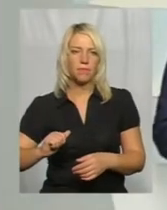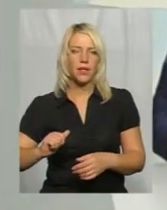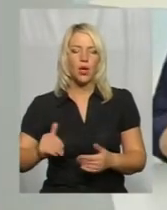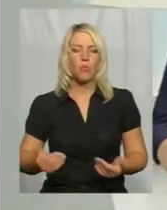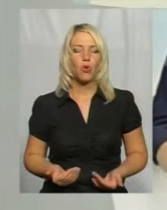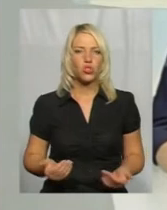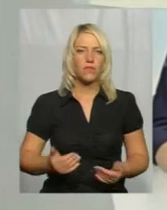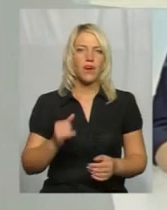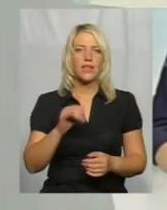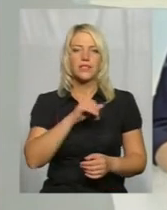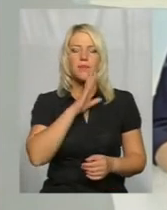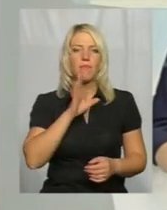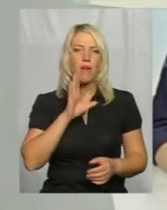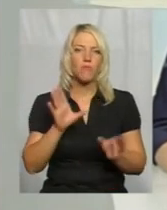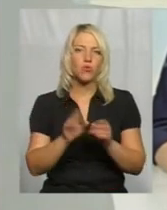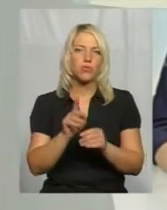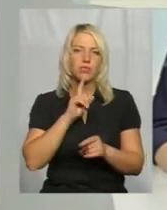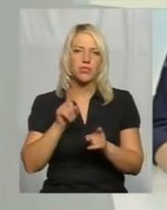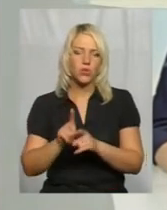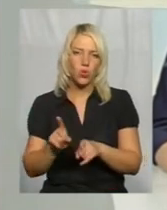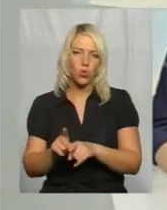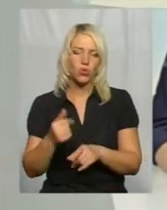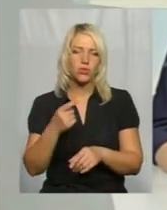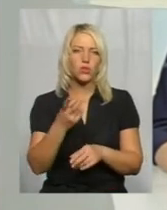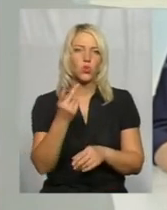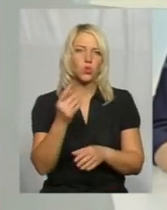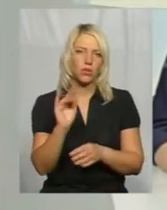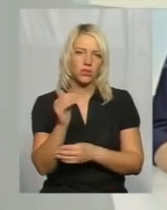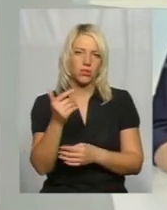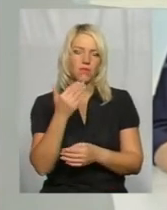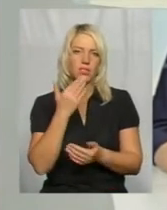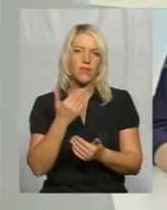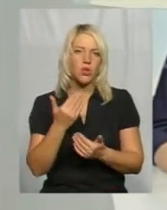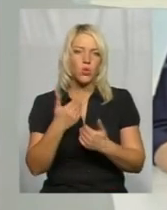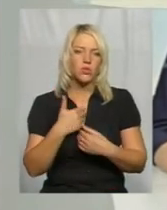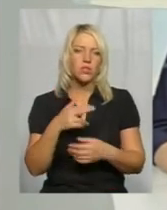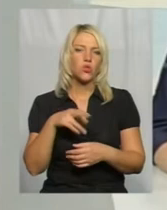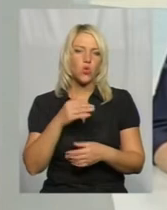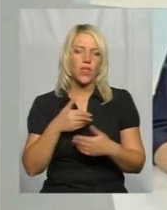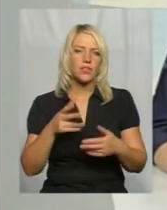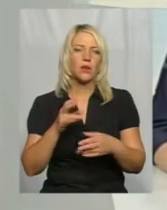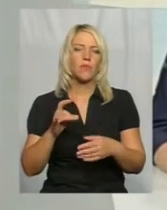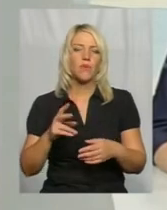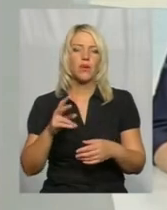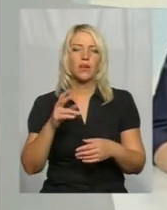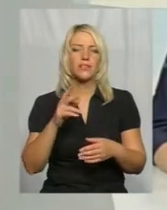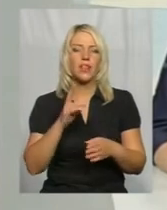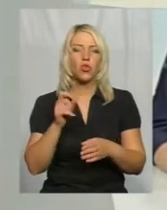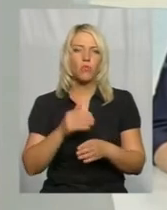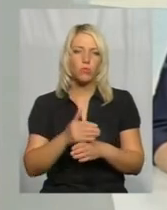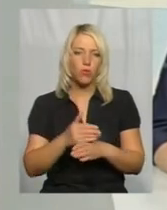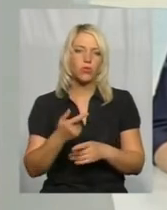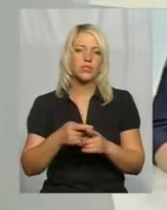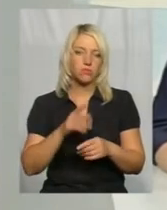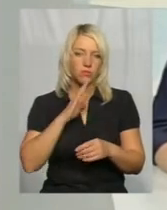І це її друга дитина. Вона звернулася до нас про допомогу. І вона була наша клиентка, вона пройшла програму.